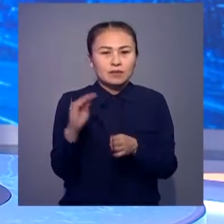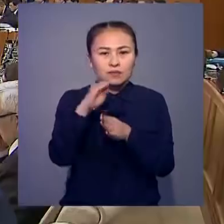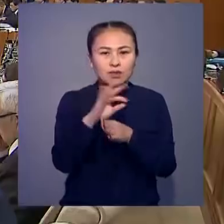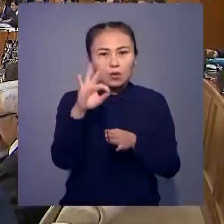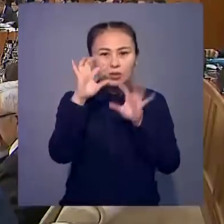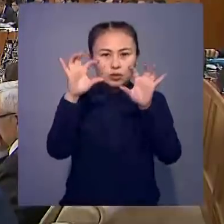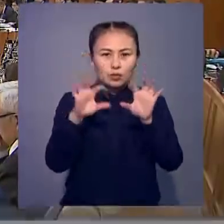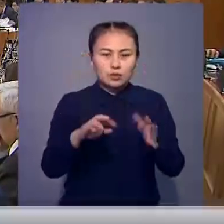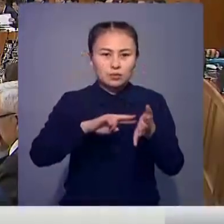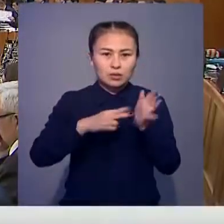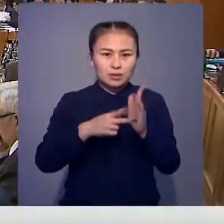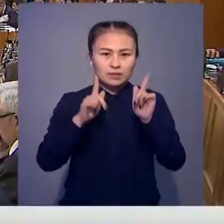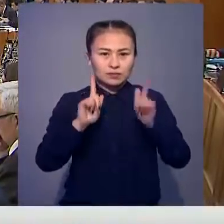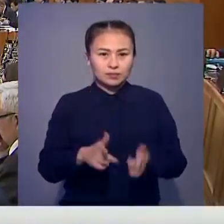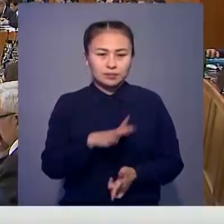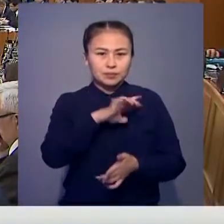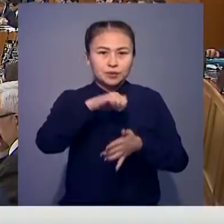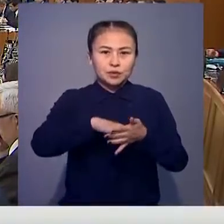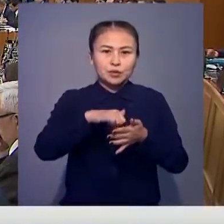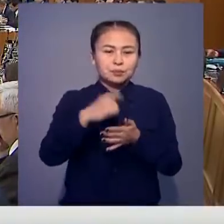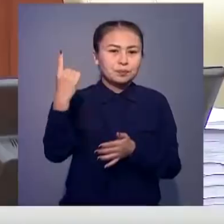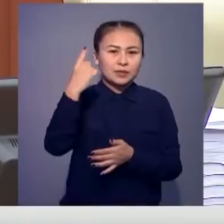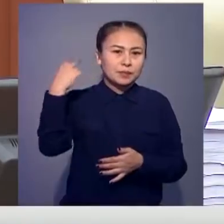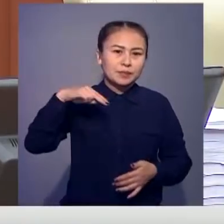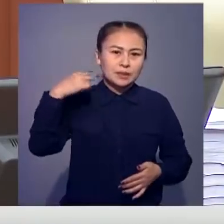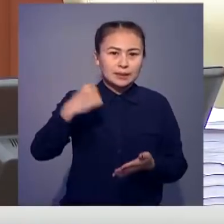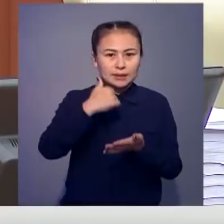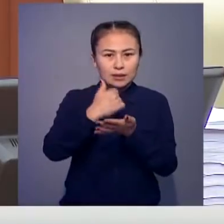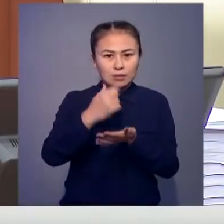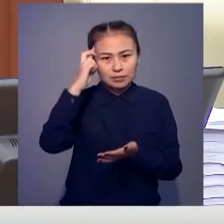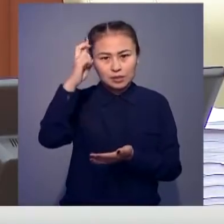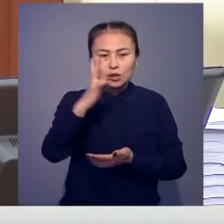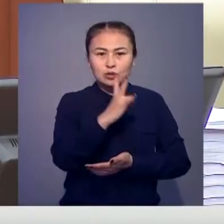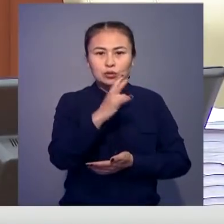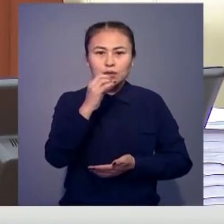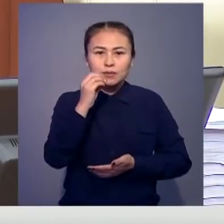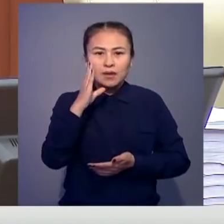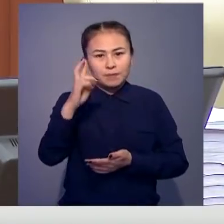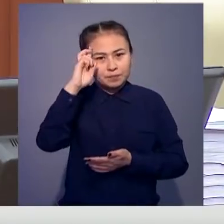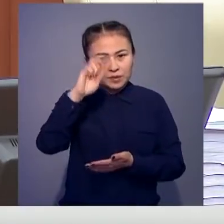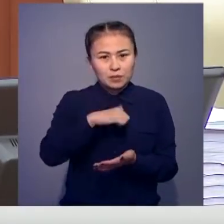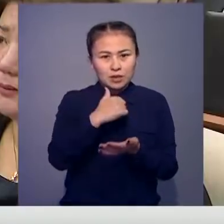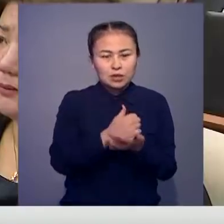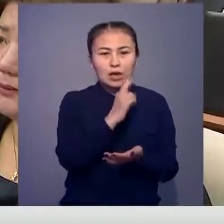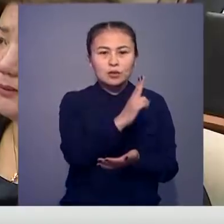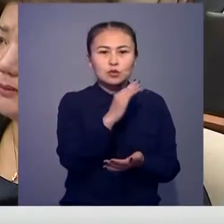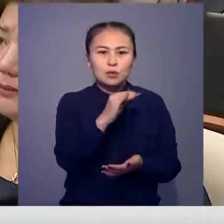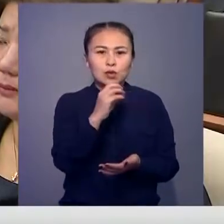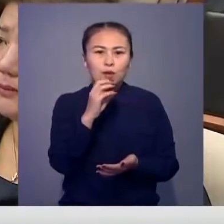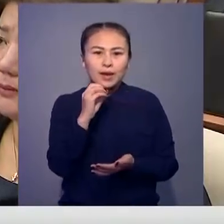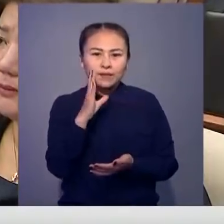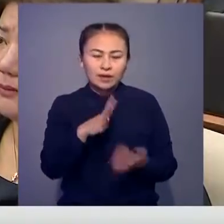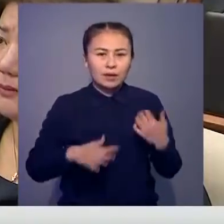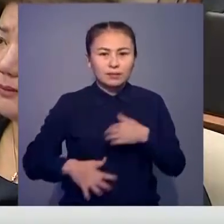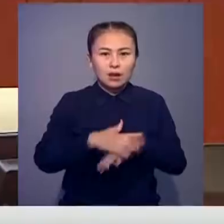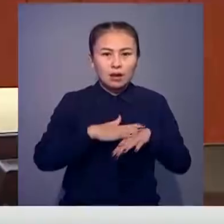тұралы зан жұбасын мақылдады. Себебі тұңғыш президент елбасы Нұрсултан Азарбаев пен мемлекет башысы Қасым Жомар